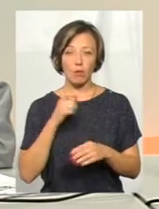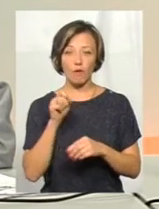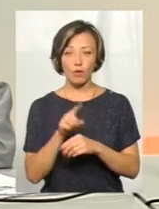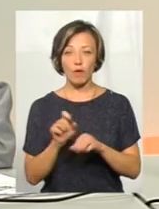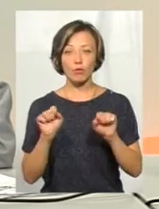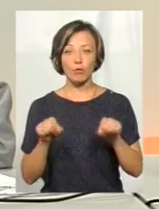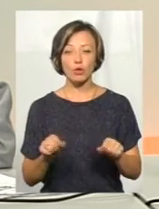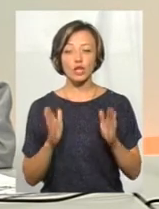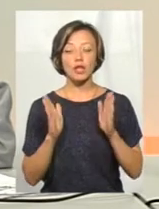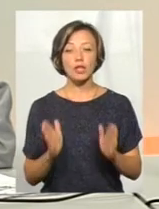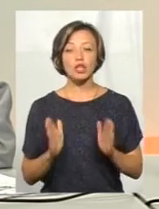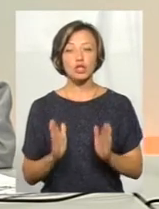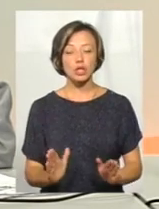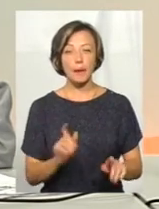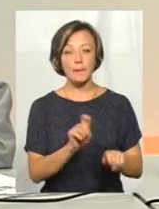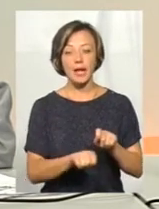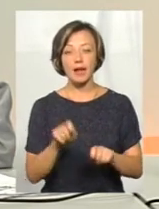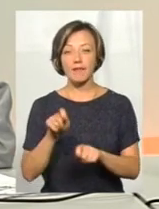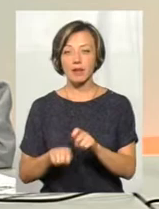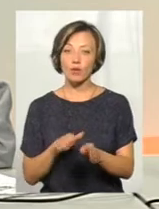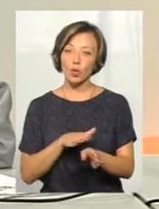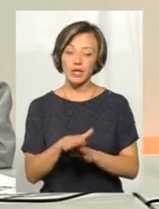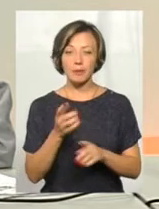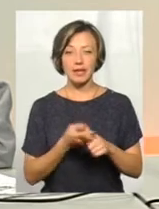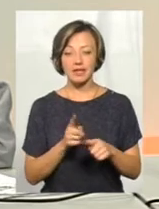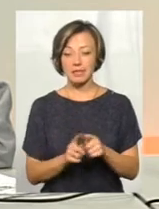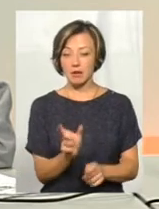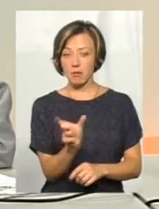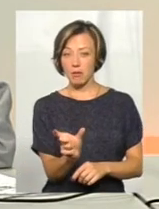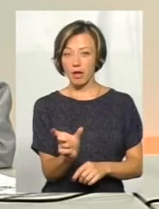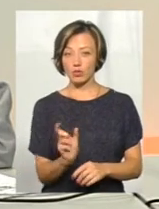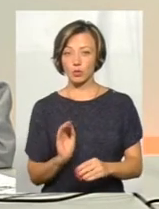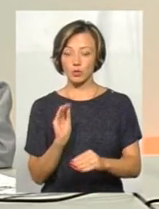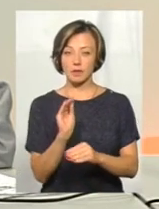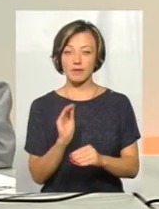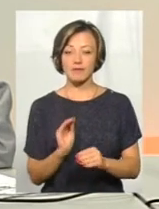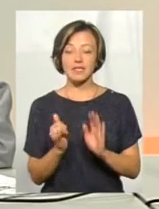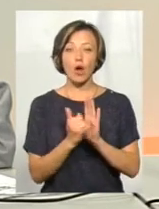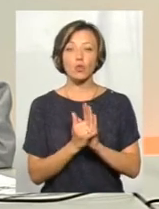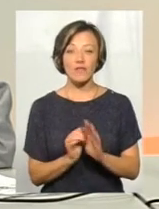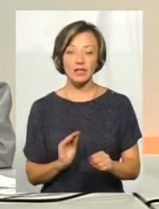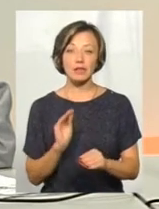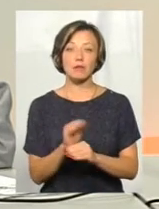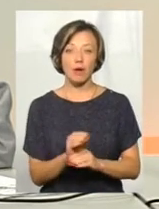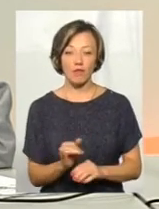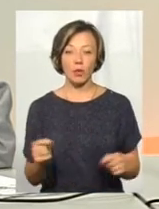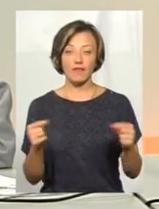може лише перевірити дотримання цих меж встановлених надбавок. І відповідно